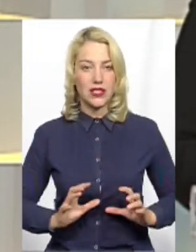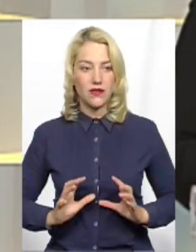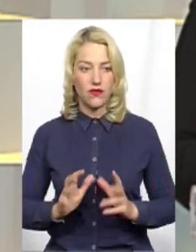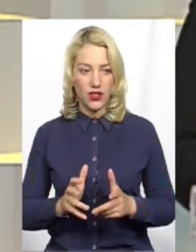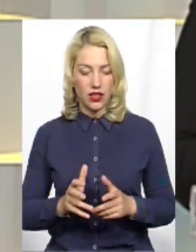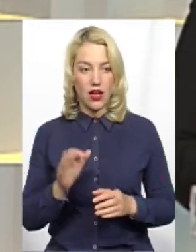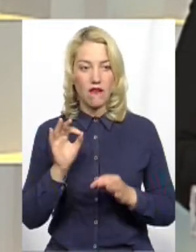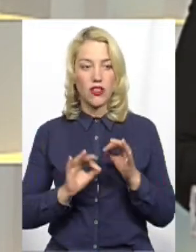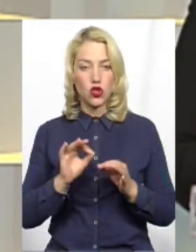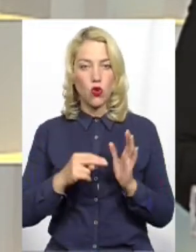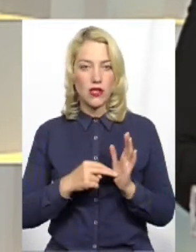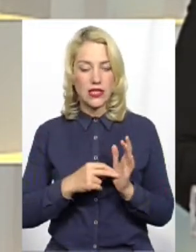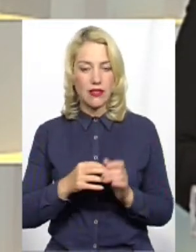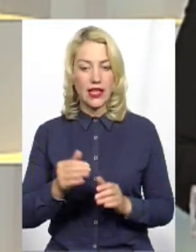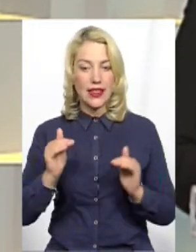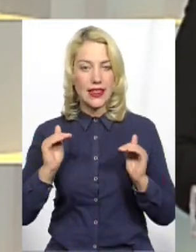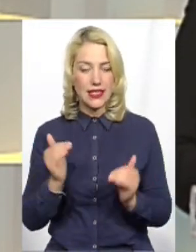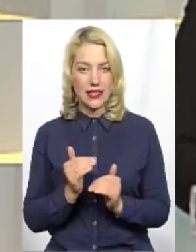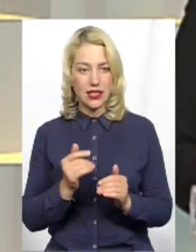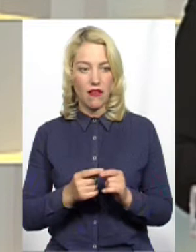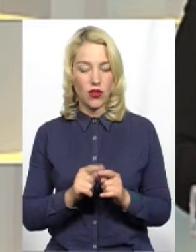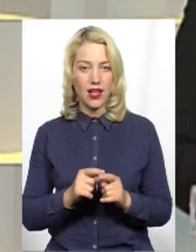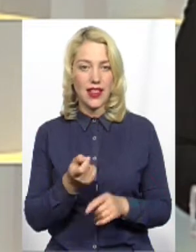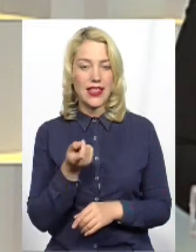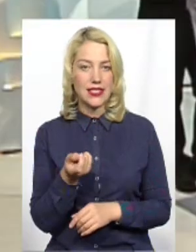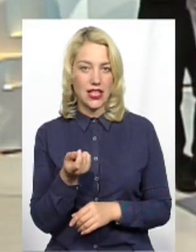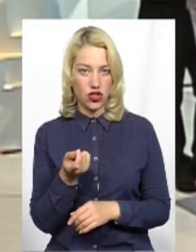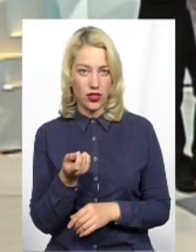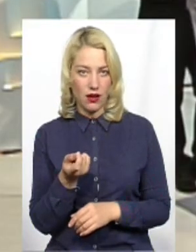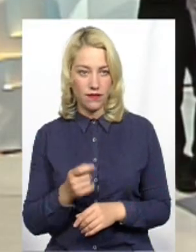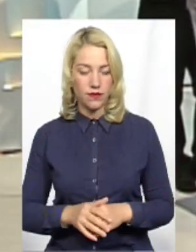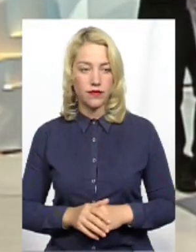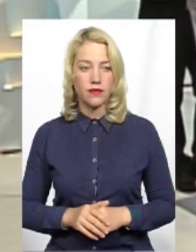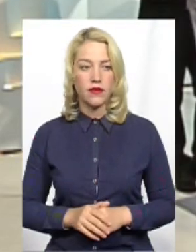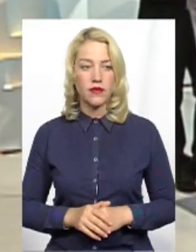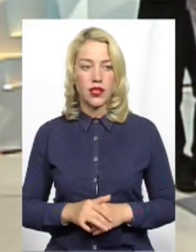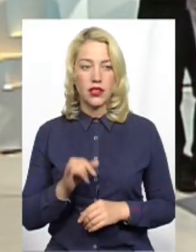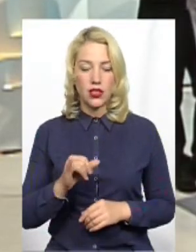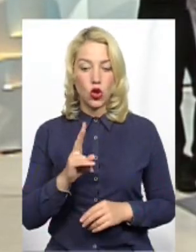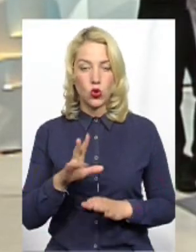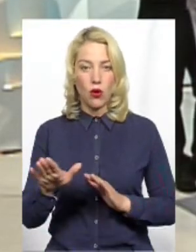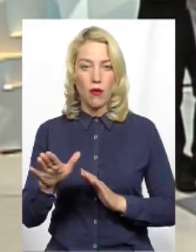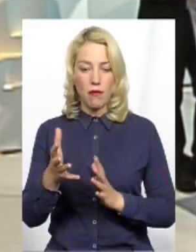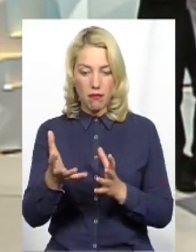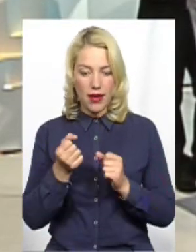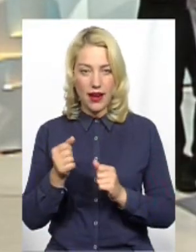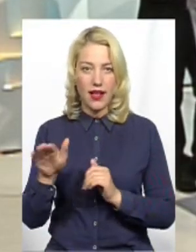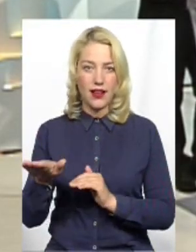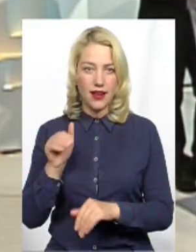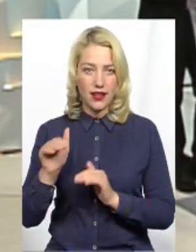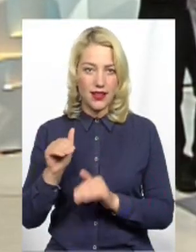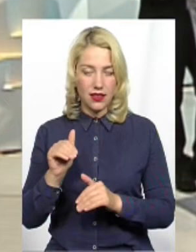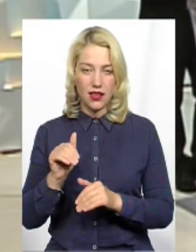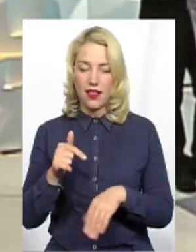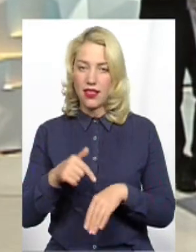відсоткова ставка дуже-дуже низька, вона практично незначна. І ті, хто беруть кредити, практично її не відчувають.